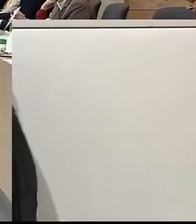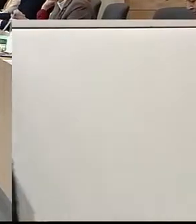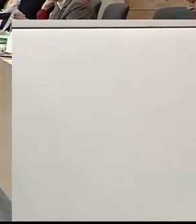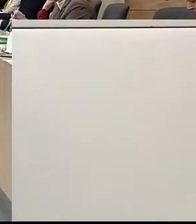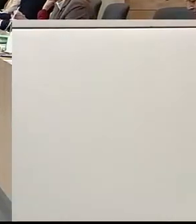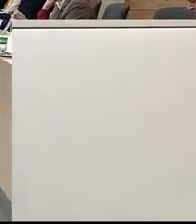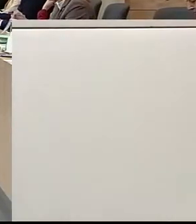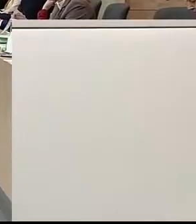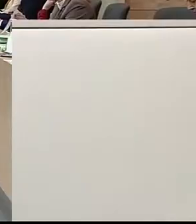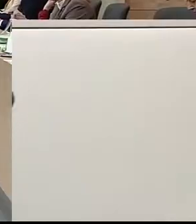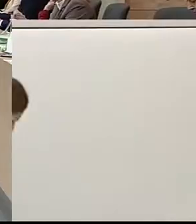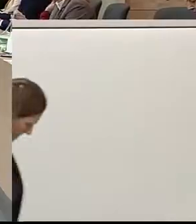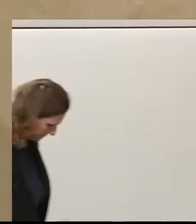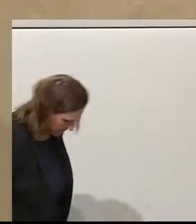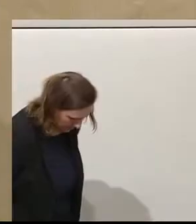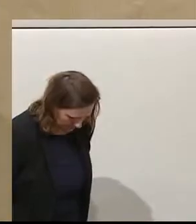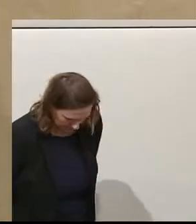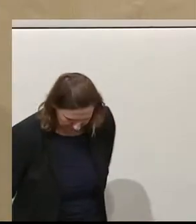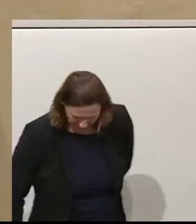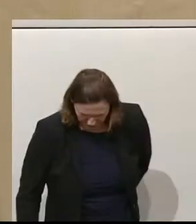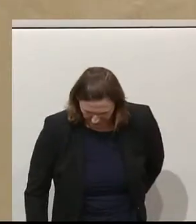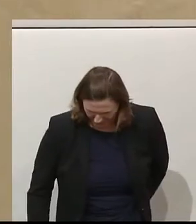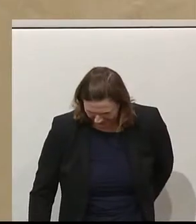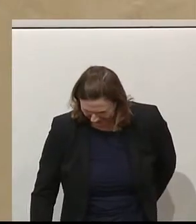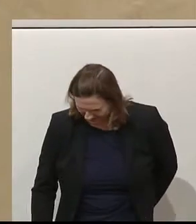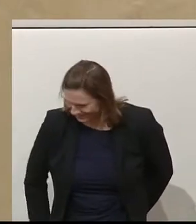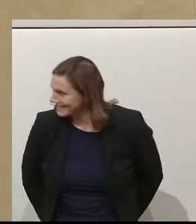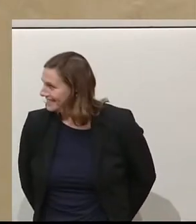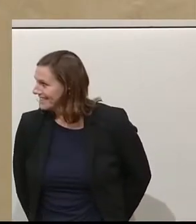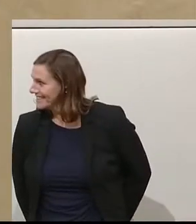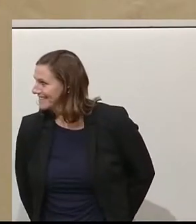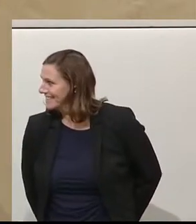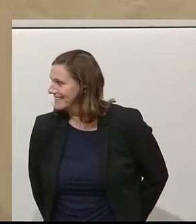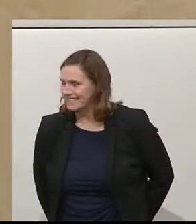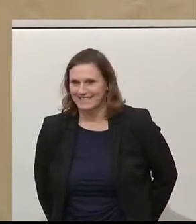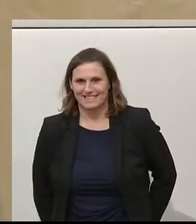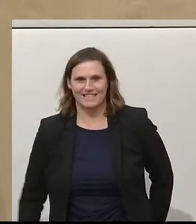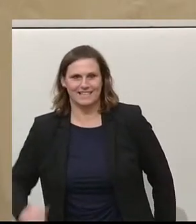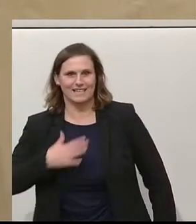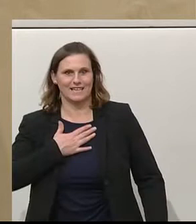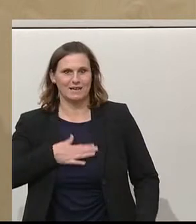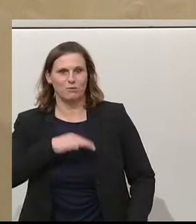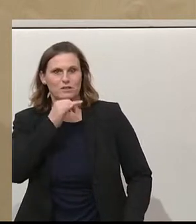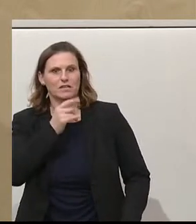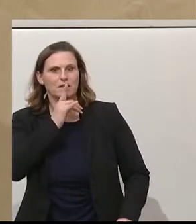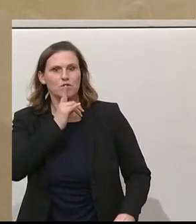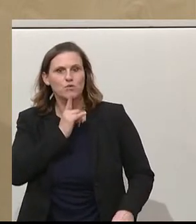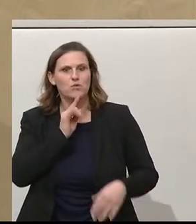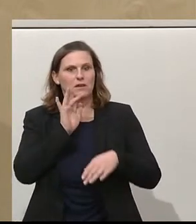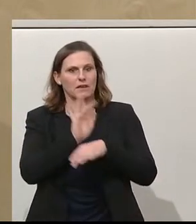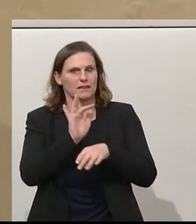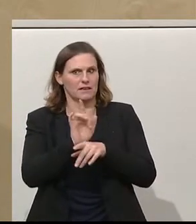Aber ich möchte nicht nur Kritik üben, nein, im Gegenteil. Ich finde, es sind schon Dinge auch in diesem Programm,